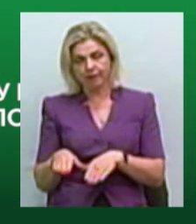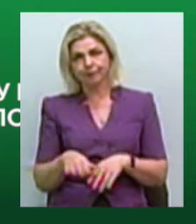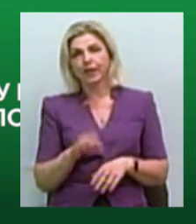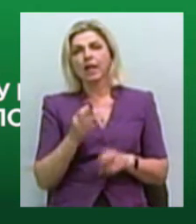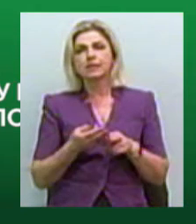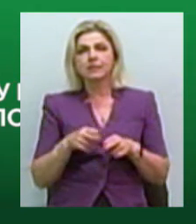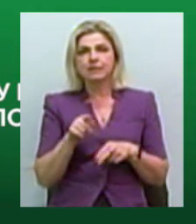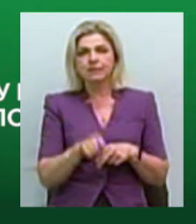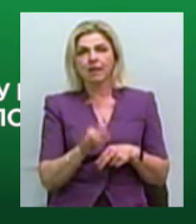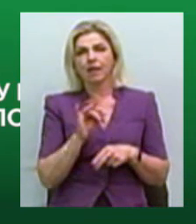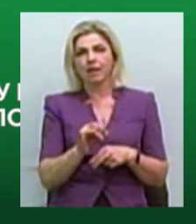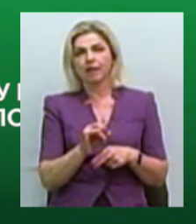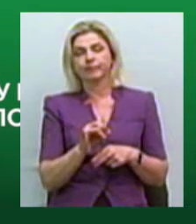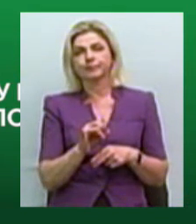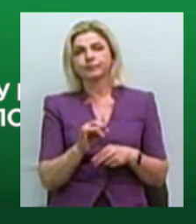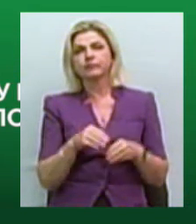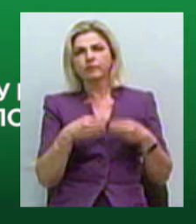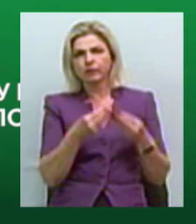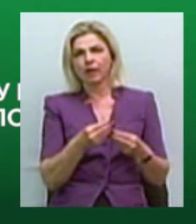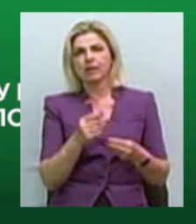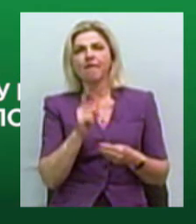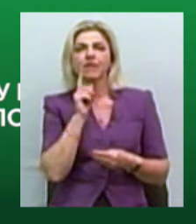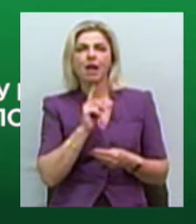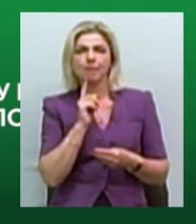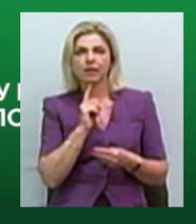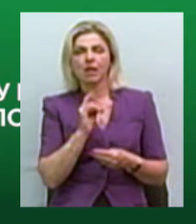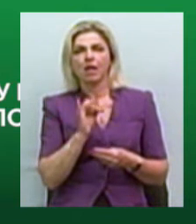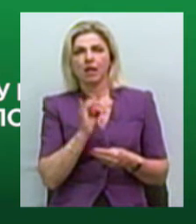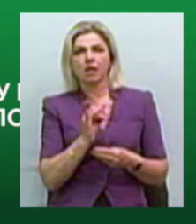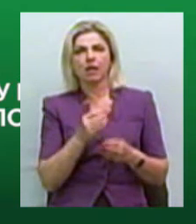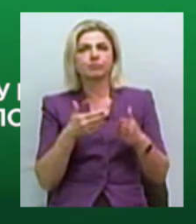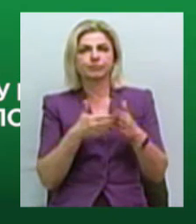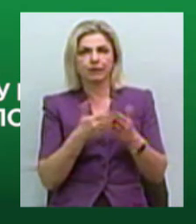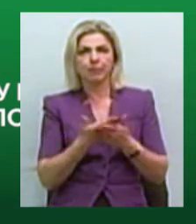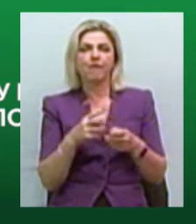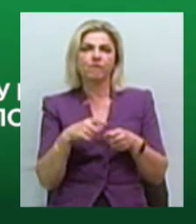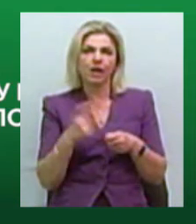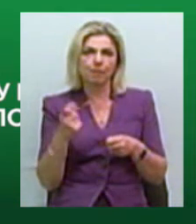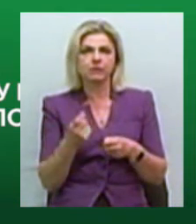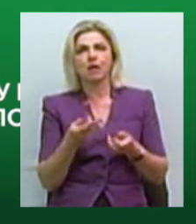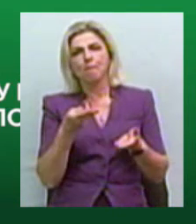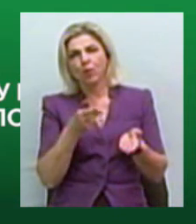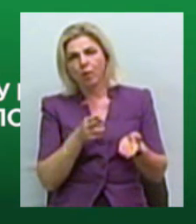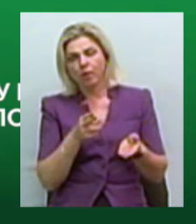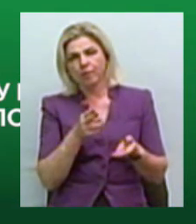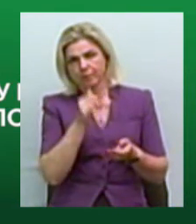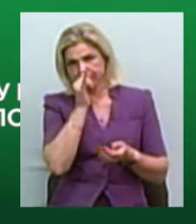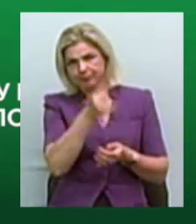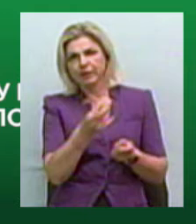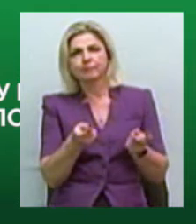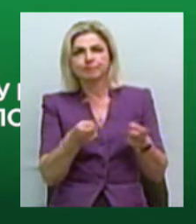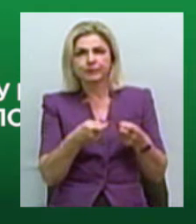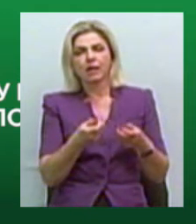винесення термінових приписів, обмежувальних приписів, і напалення кривдників на